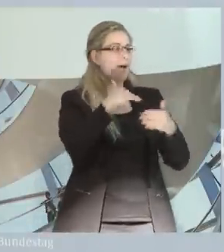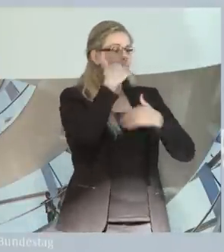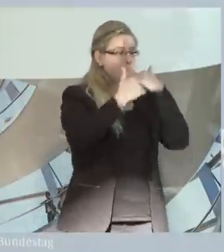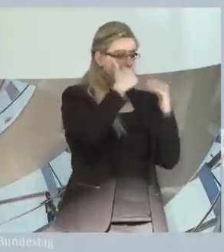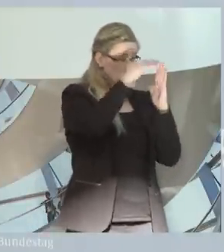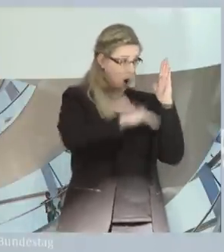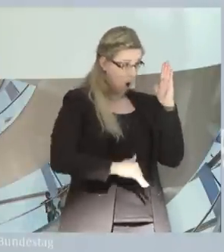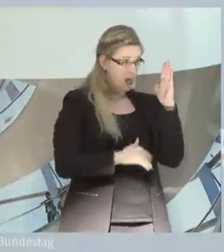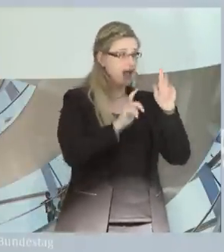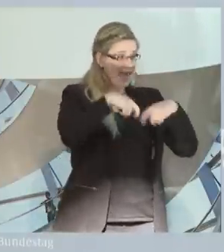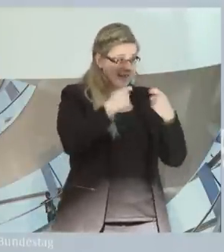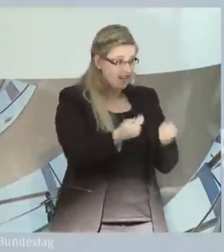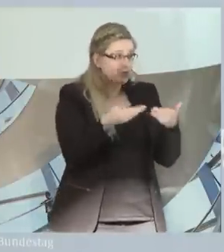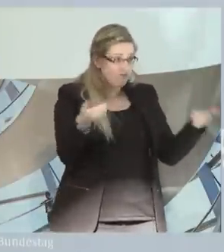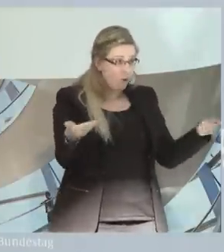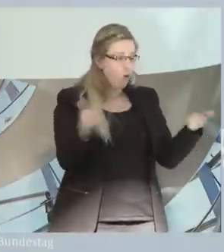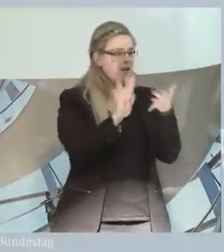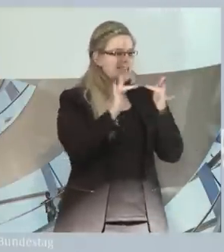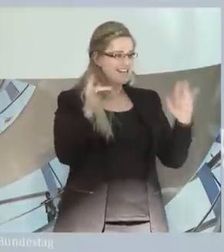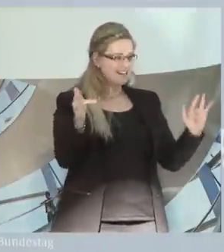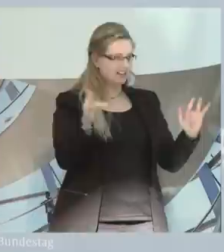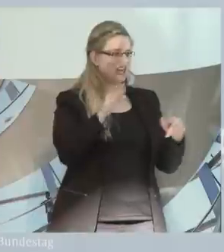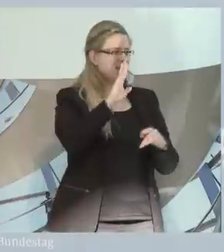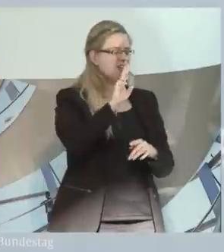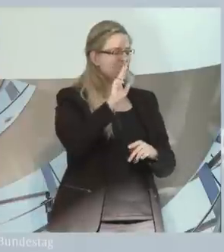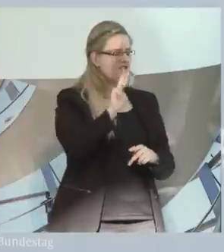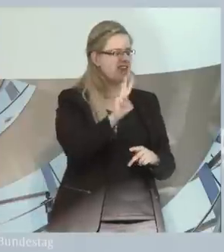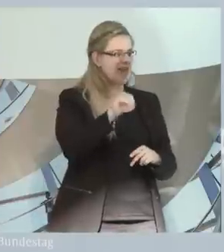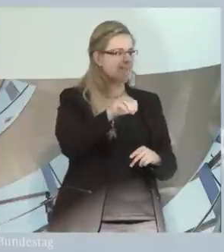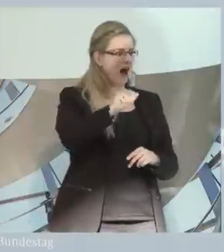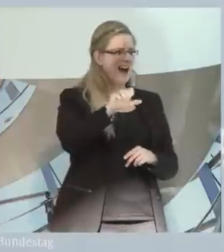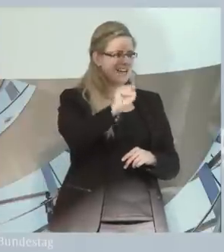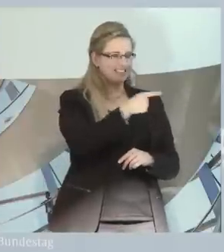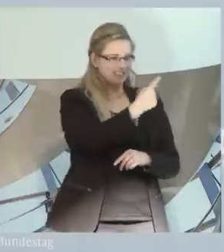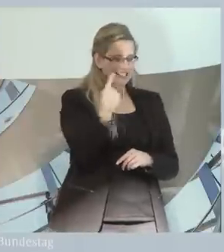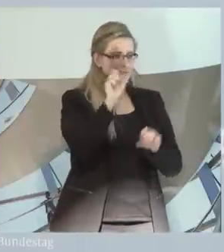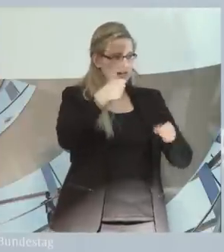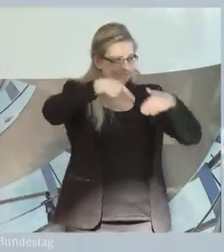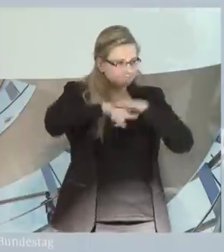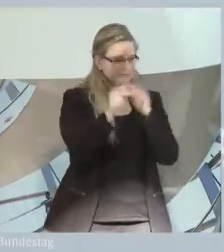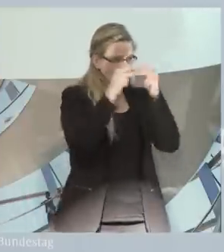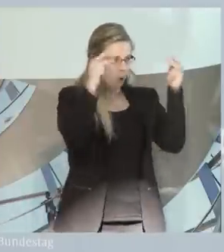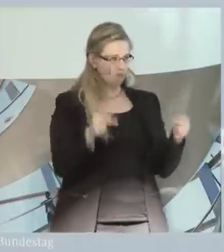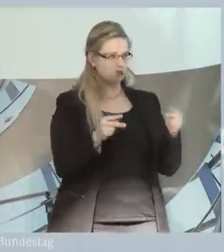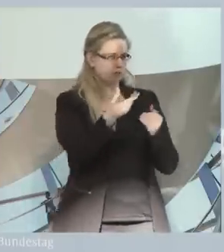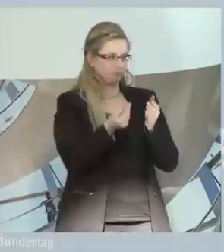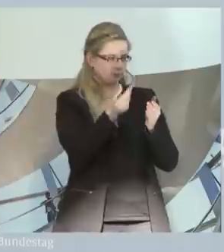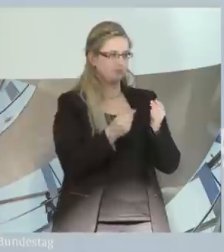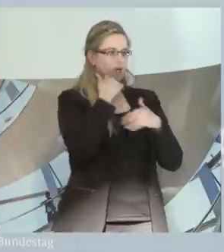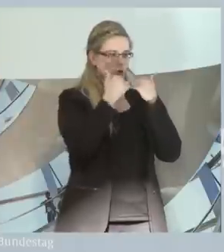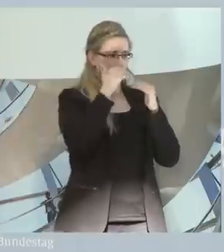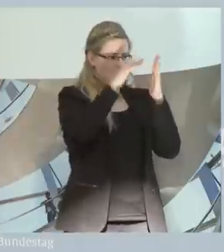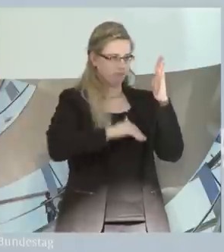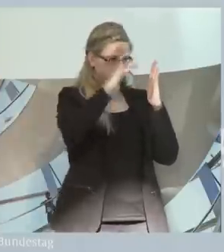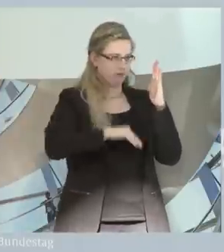Sie, und das ist neu, auf der Internetseite des BMAS nachlesen. Dadurch entsteht eine hohe Transparenz und eine